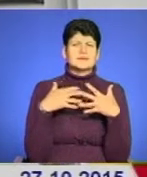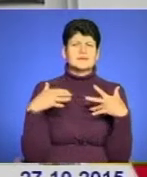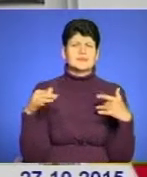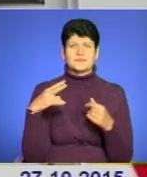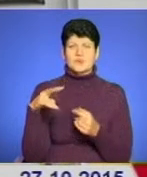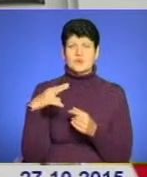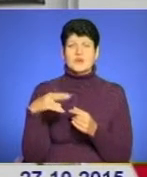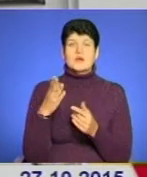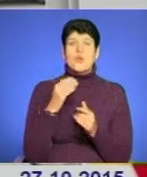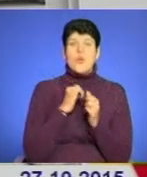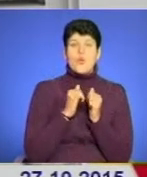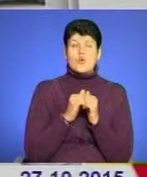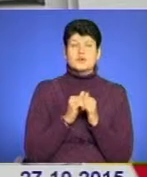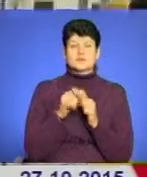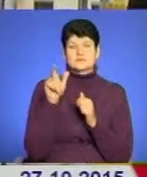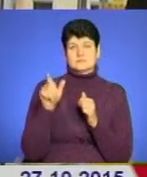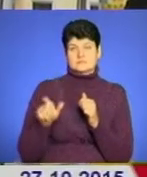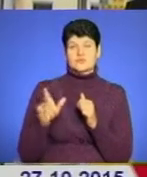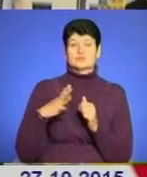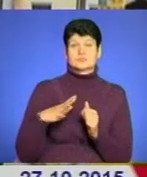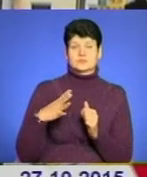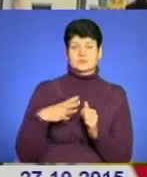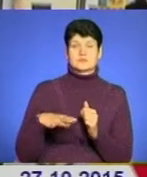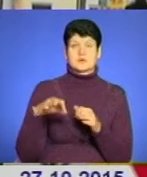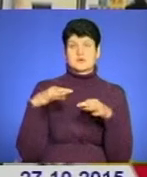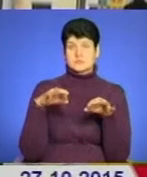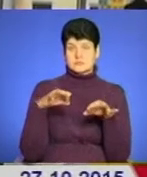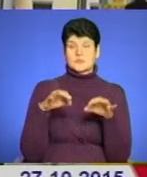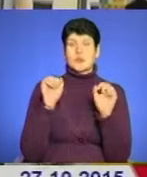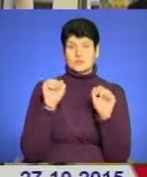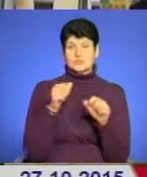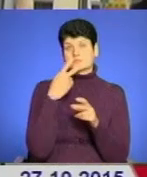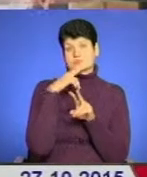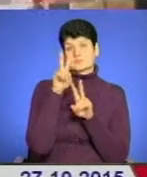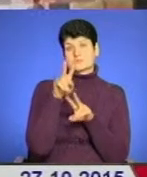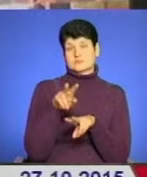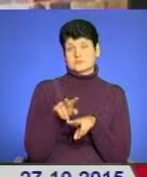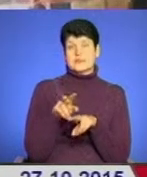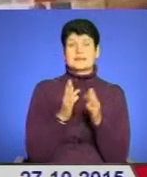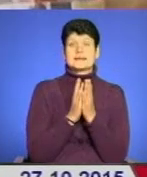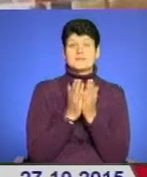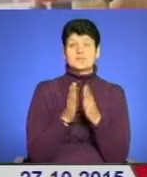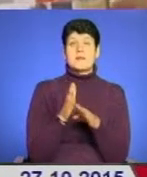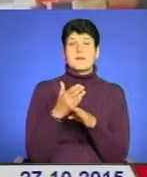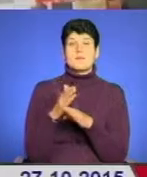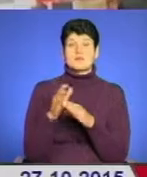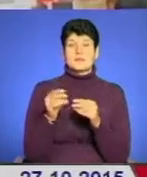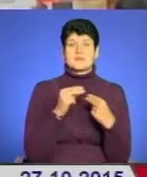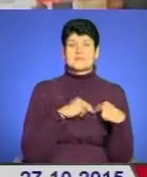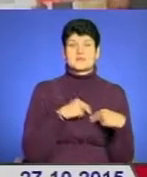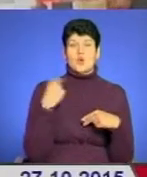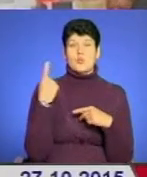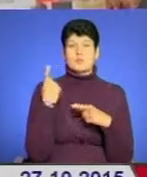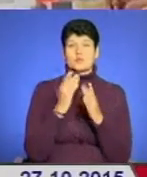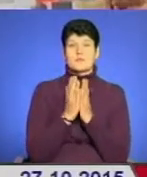література, яку кожен пасажир, що очікує на свій транспорт, зможе переглянути. Книжками поділилися працівники обласної